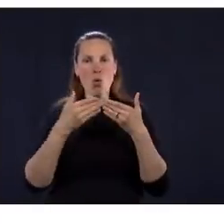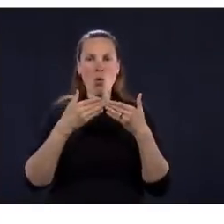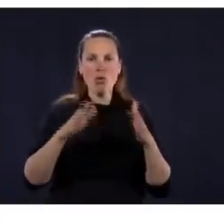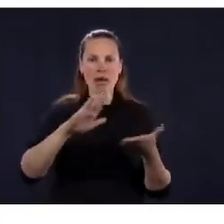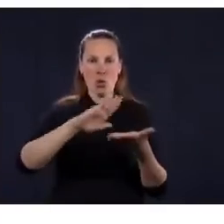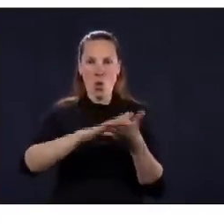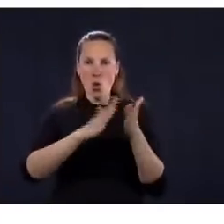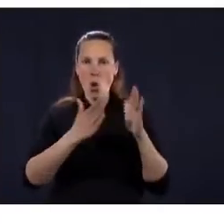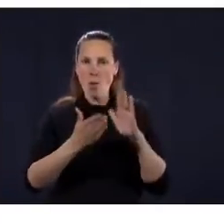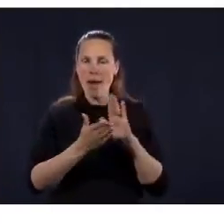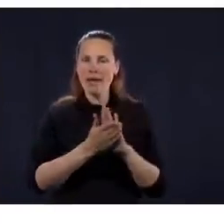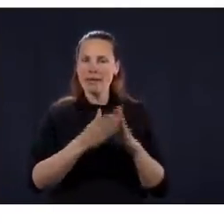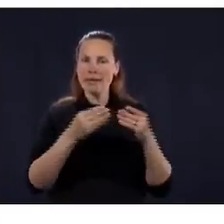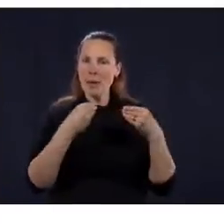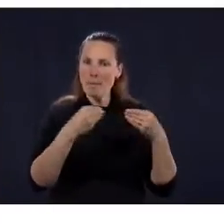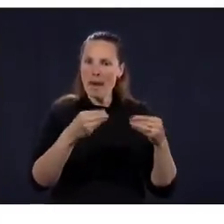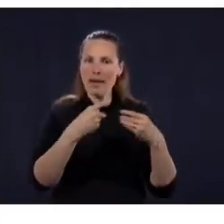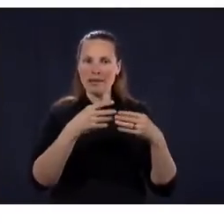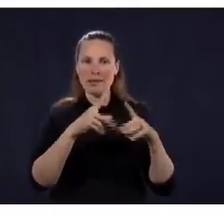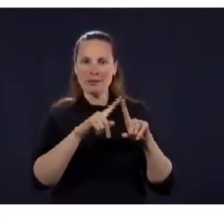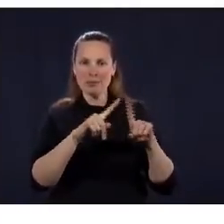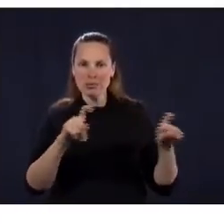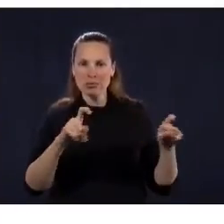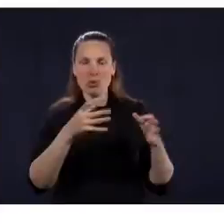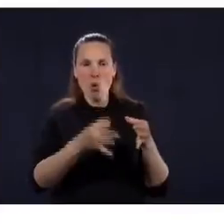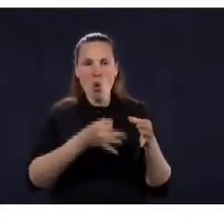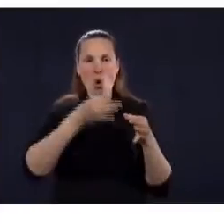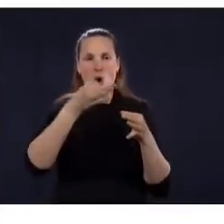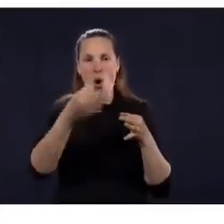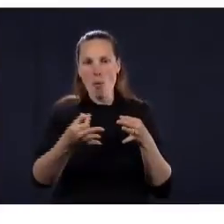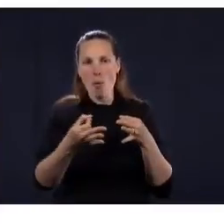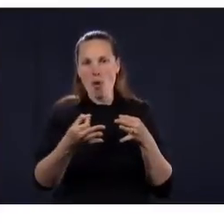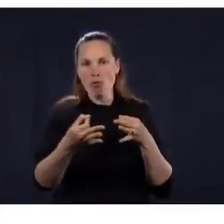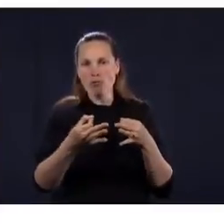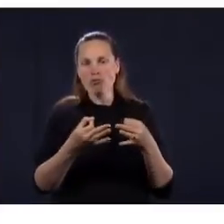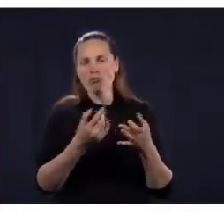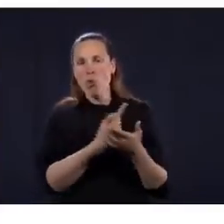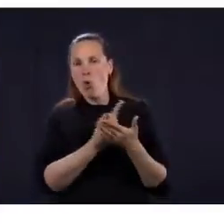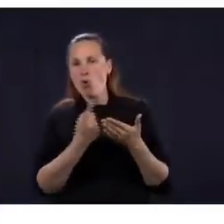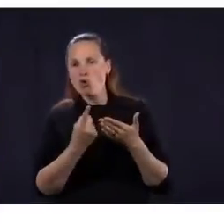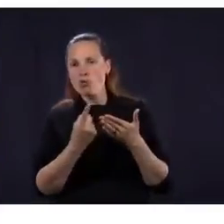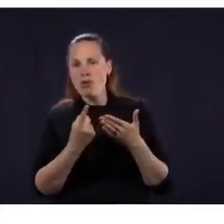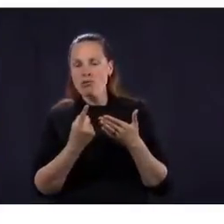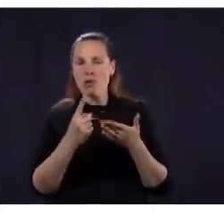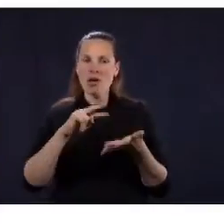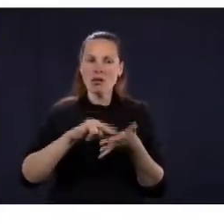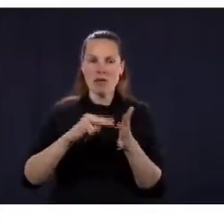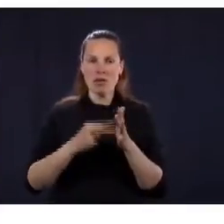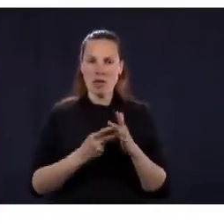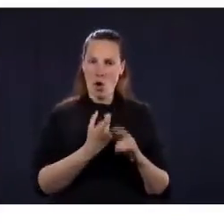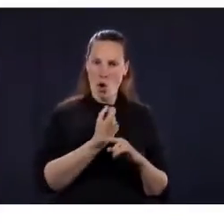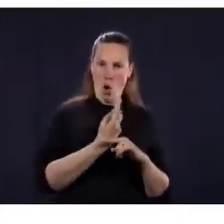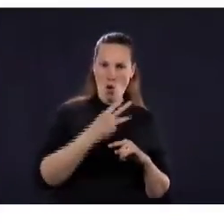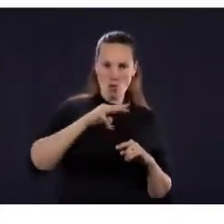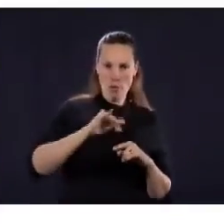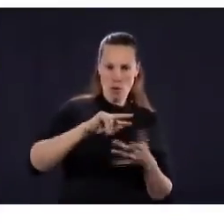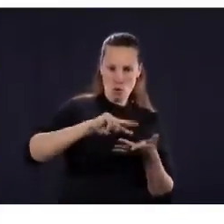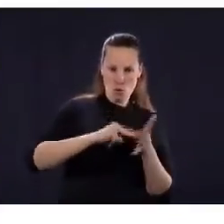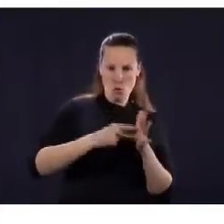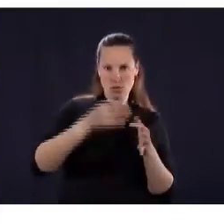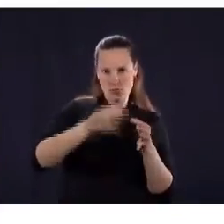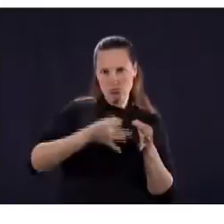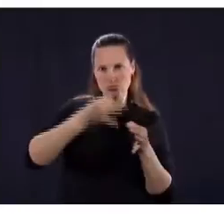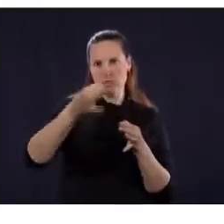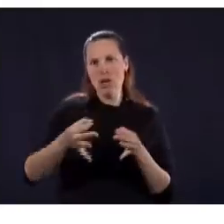mai. Encore là, on a deux semaines devant nous. On va regarder ensemble les résultats, puis on va prendre une